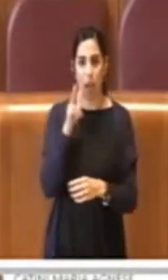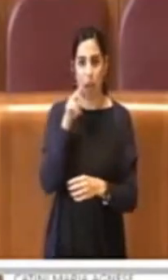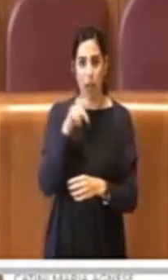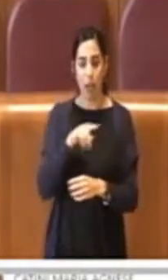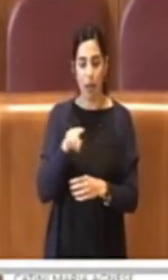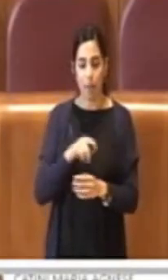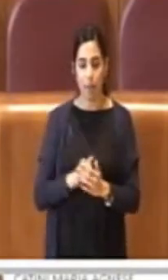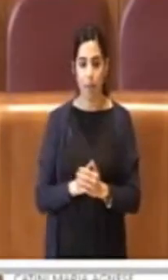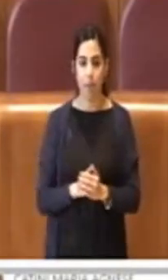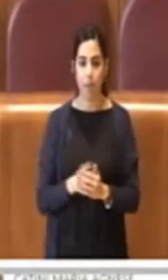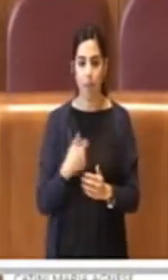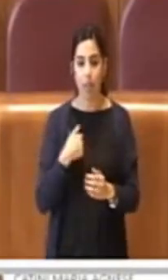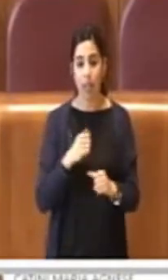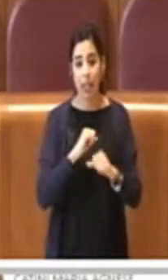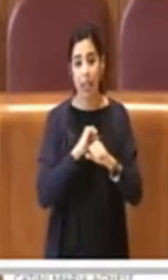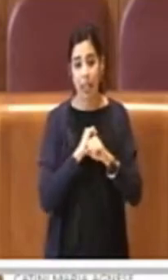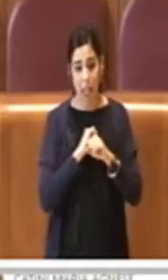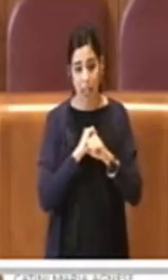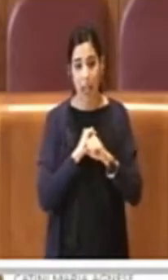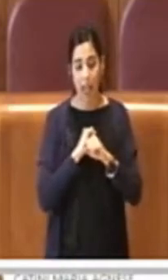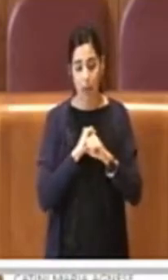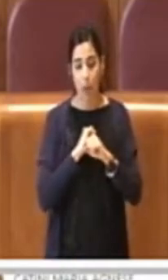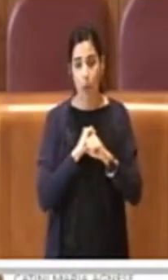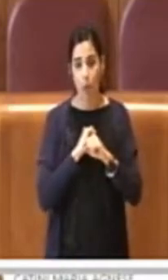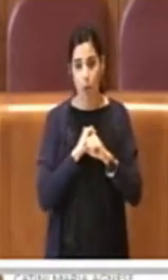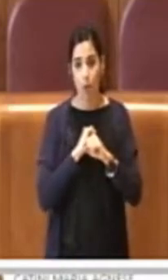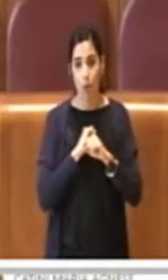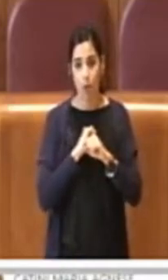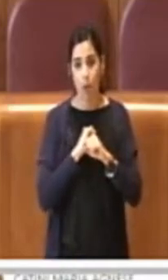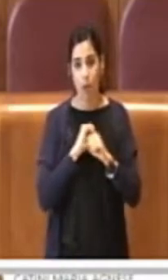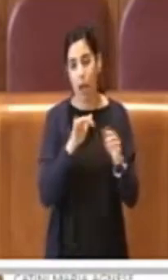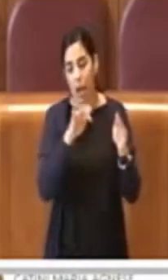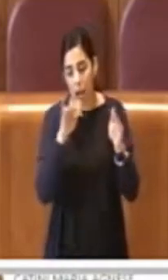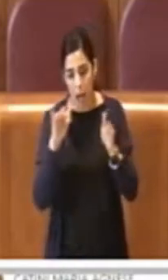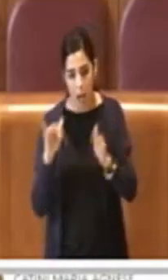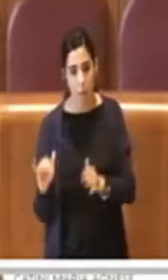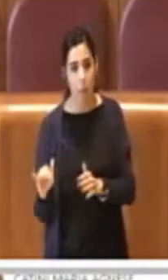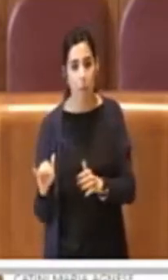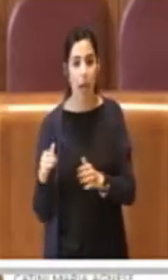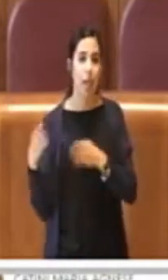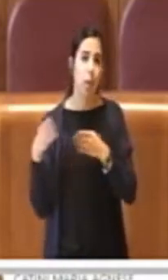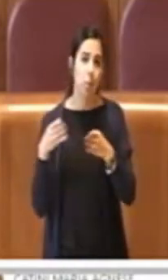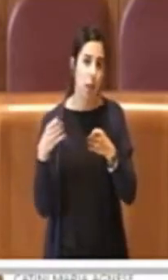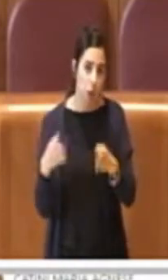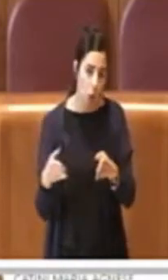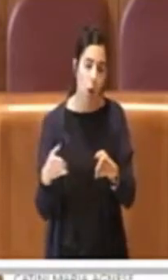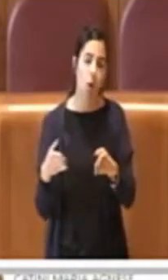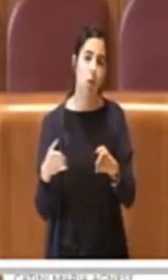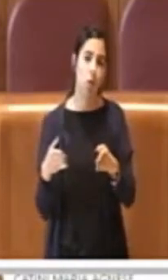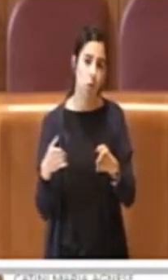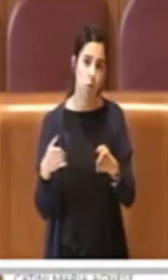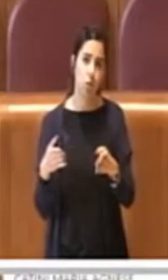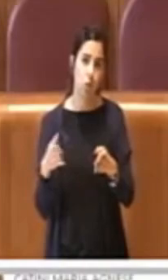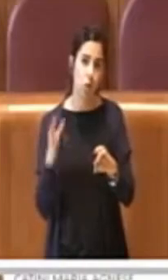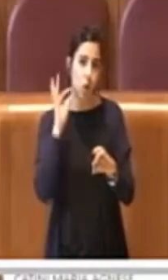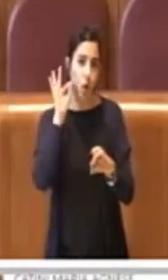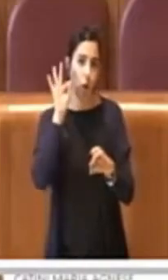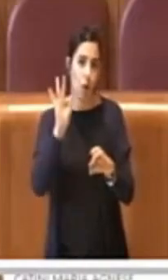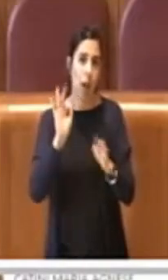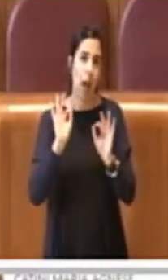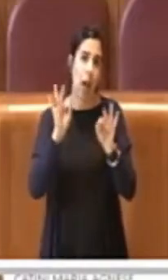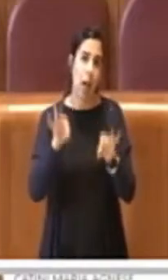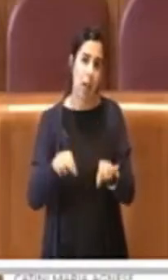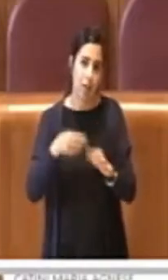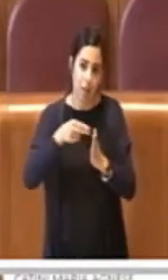credo che indipendentemente da quello che sia stato effettuato per arrivare alla trascrizione degli